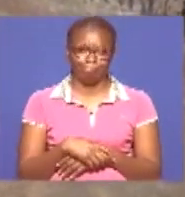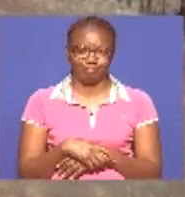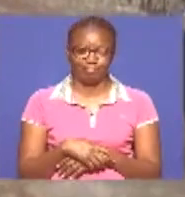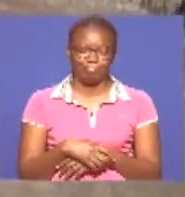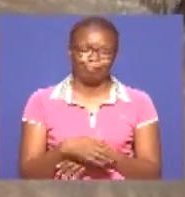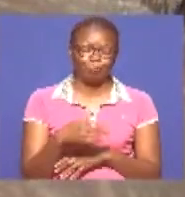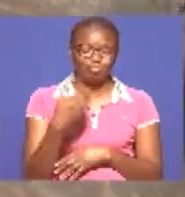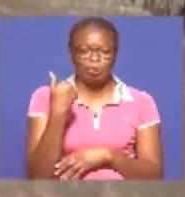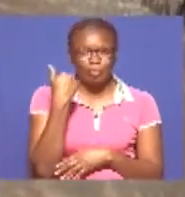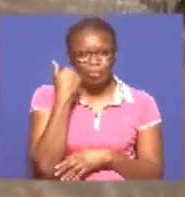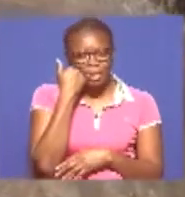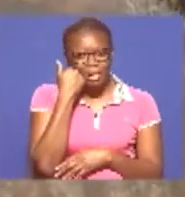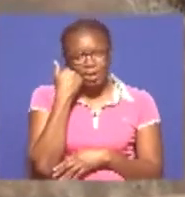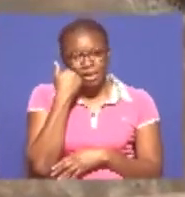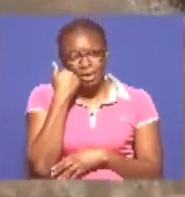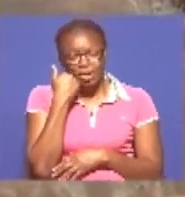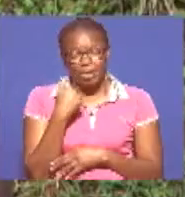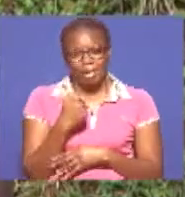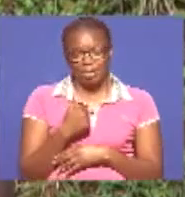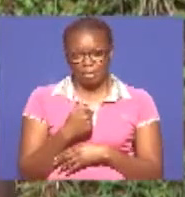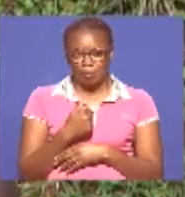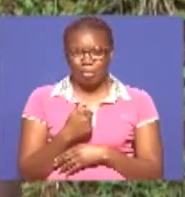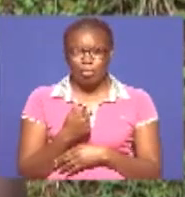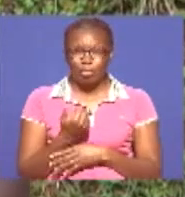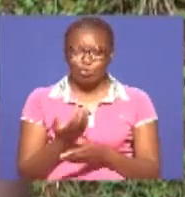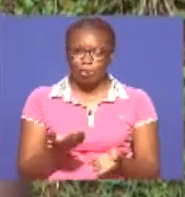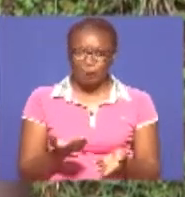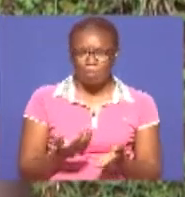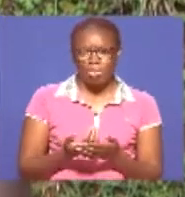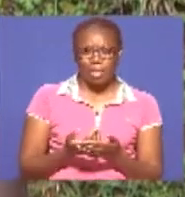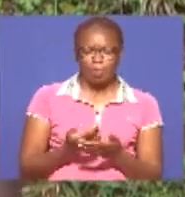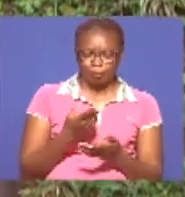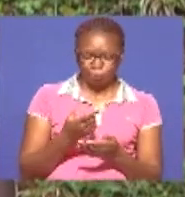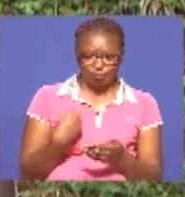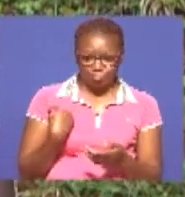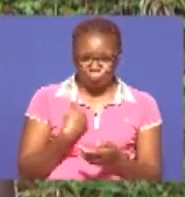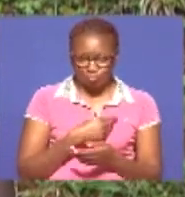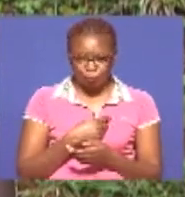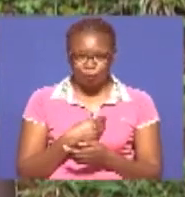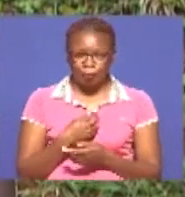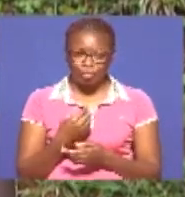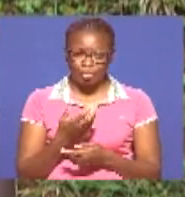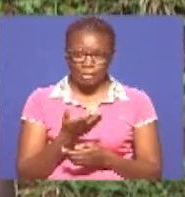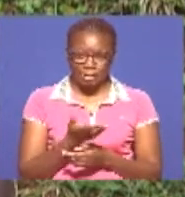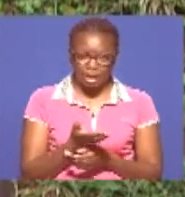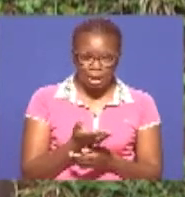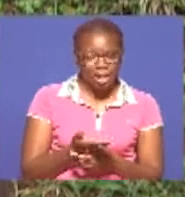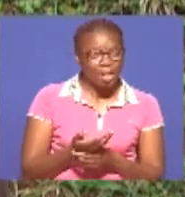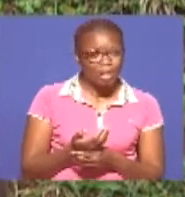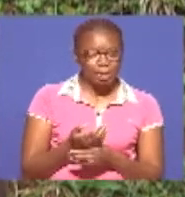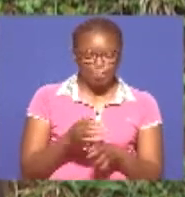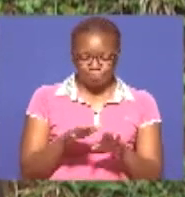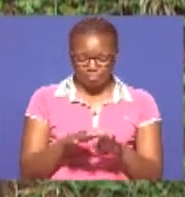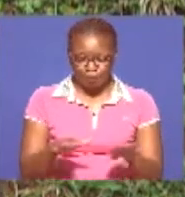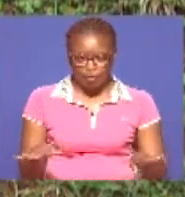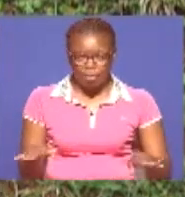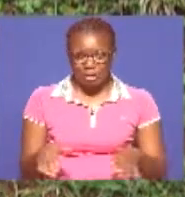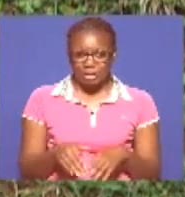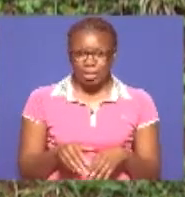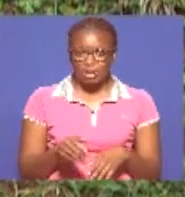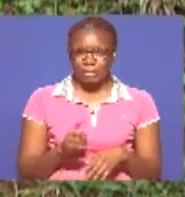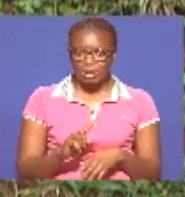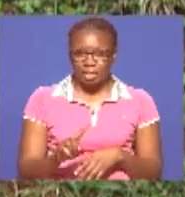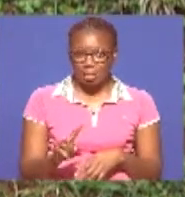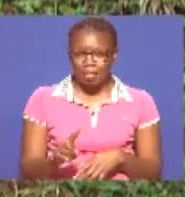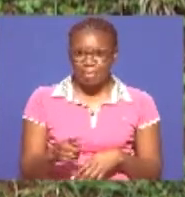Magojwa ni, lazima tunakutana na magojwa ya ngurue kwa shamba